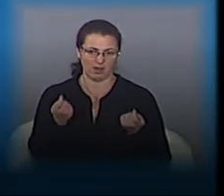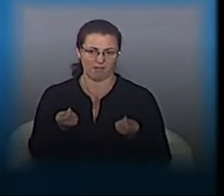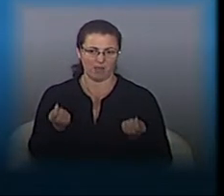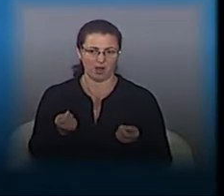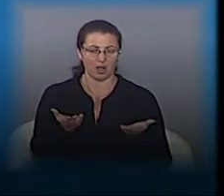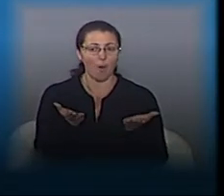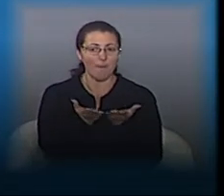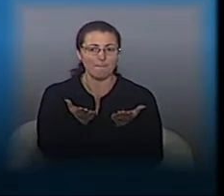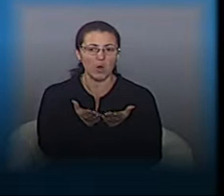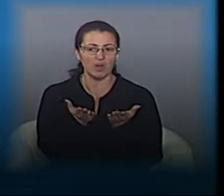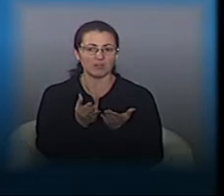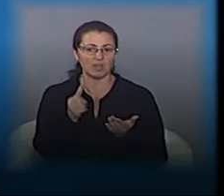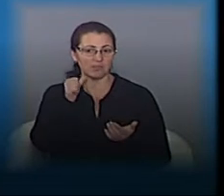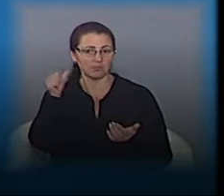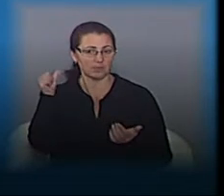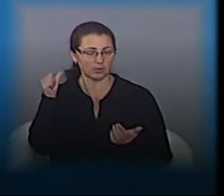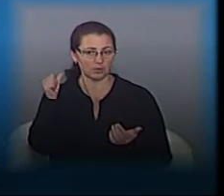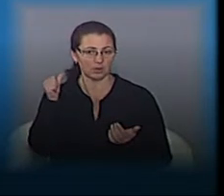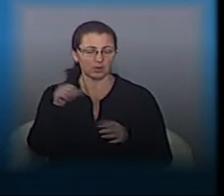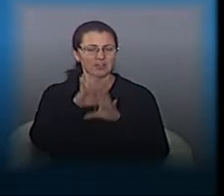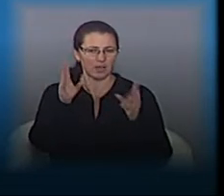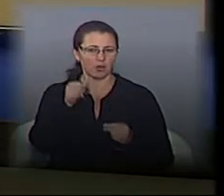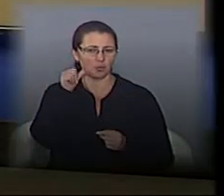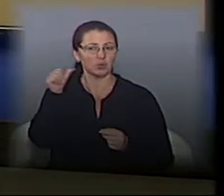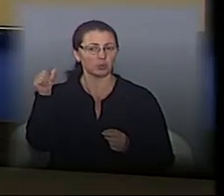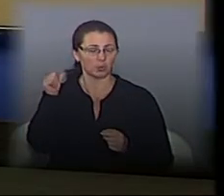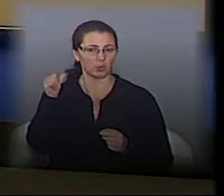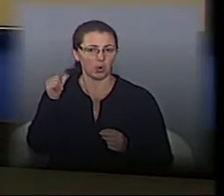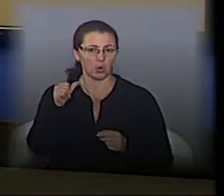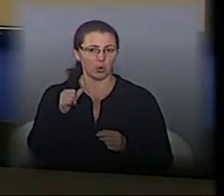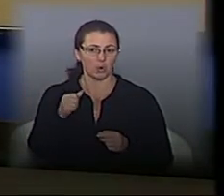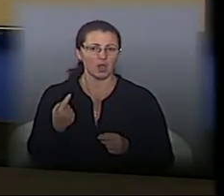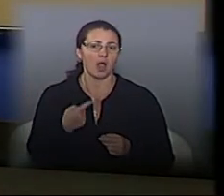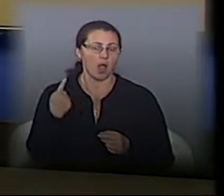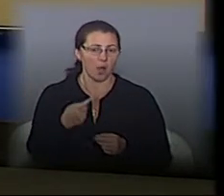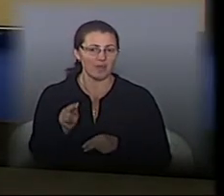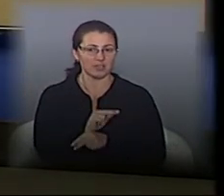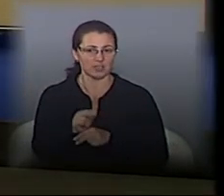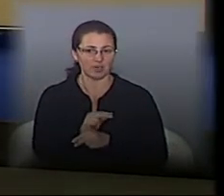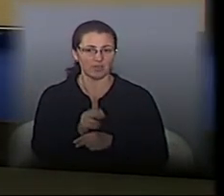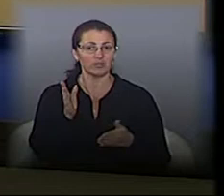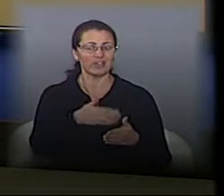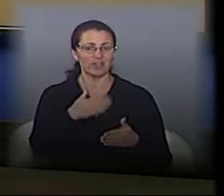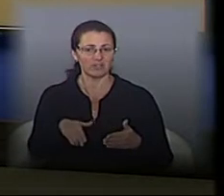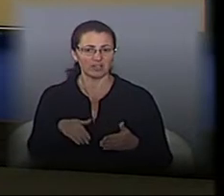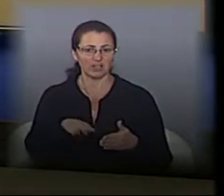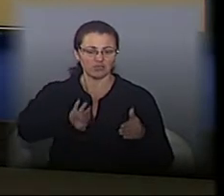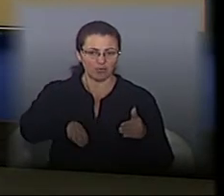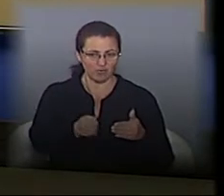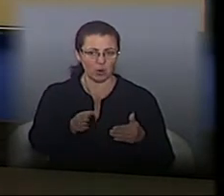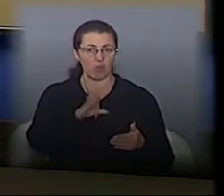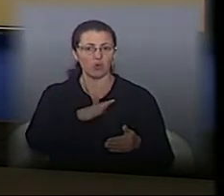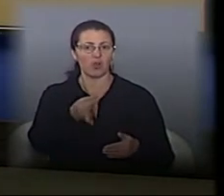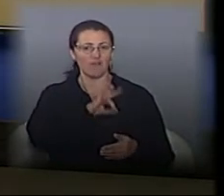В порівнянні з минулим роком, загалом минулого року на поточний ремонт і ліквідацію вибоїн було